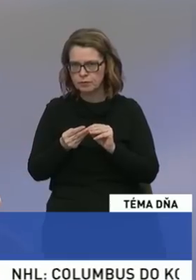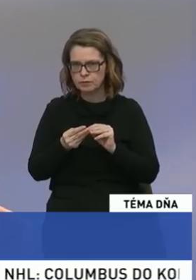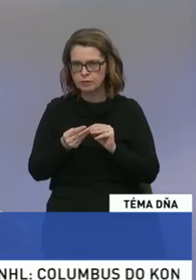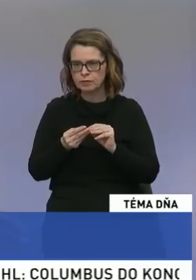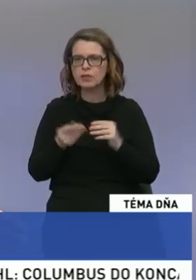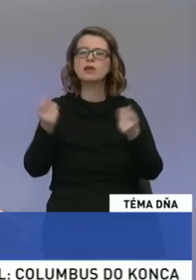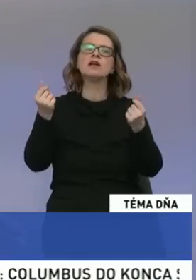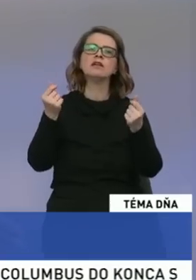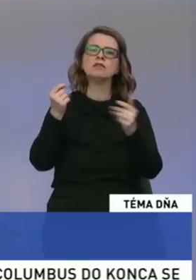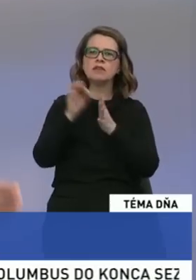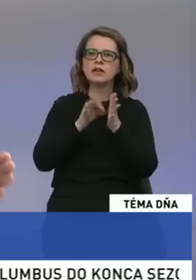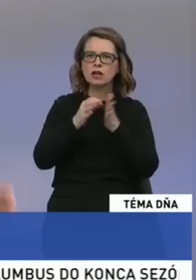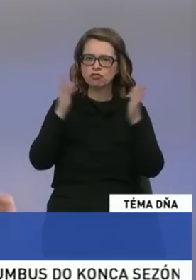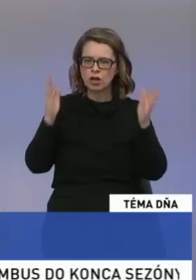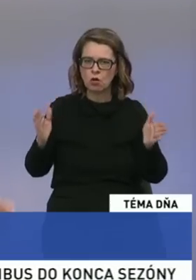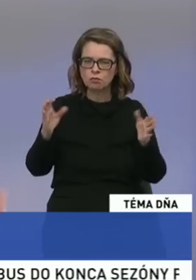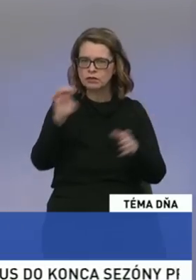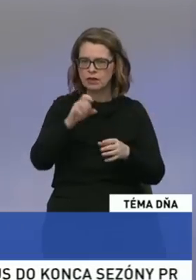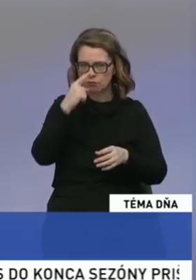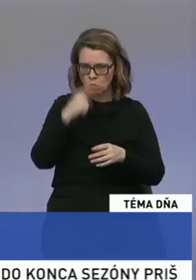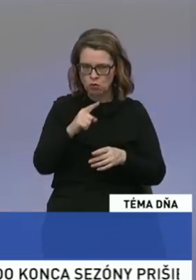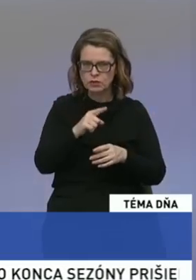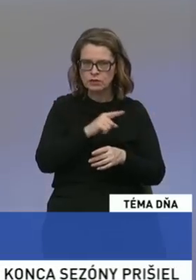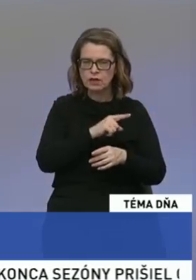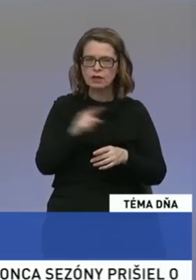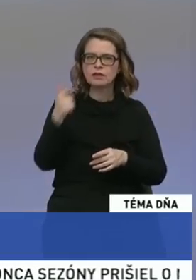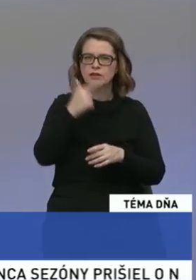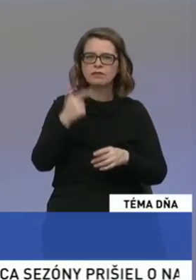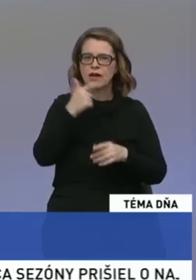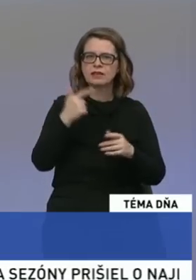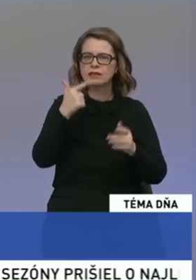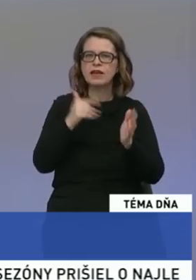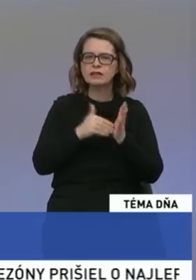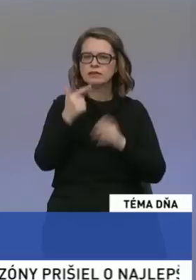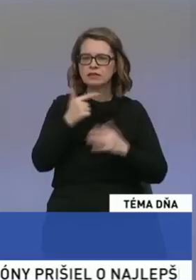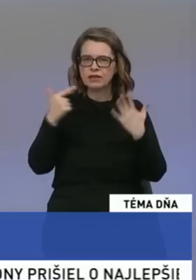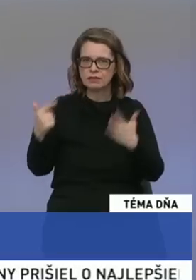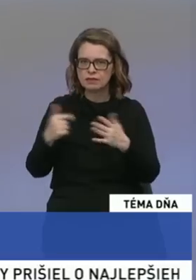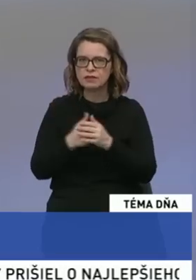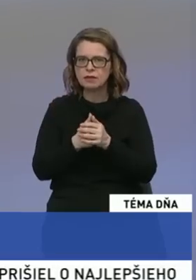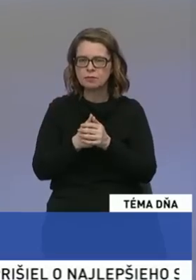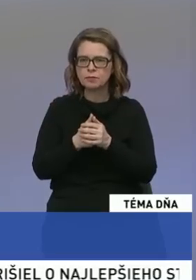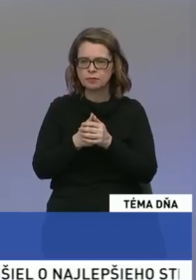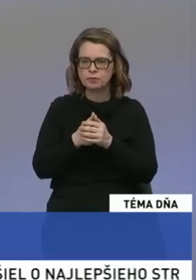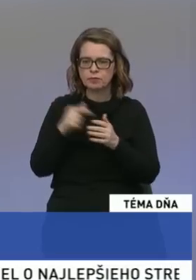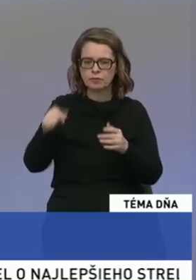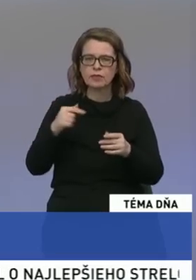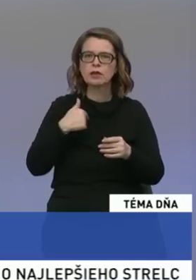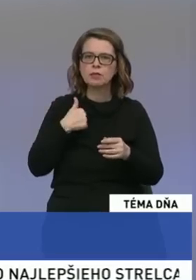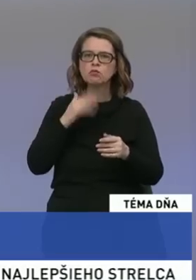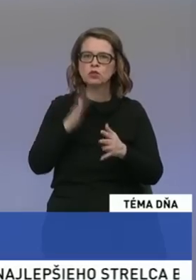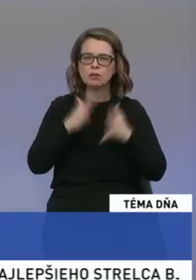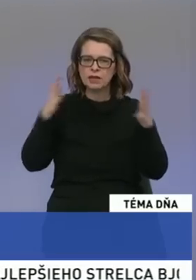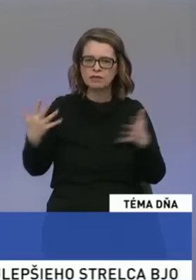V finančnej obdobie Európskej komisie od 2020 do 2027 je posledné, keď my budeme mať väčší príjem